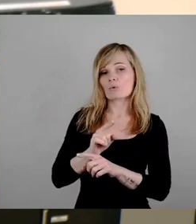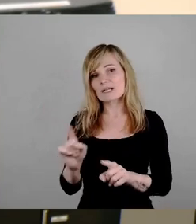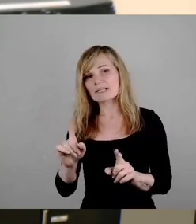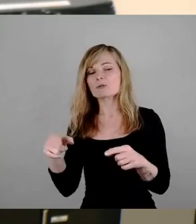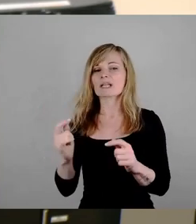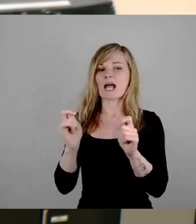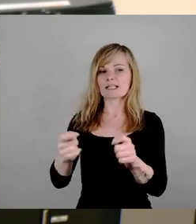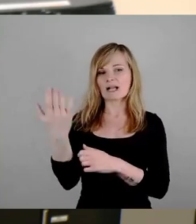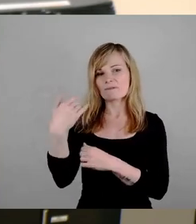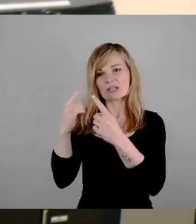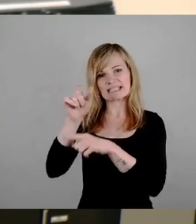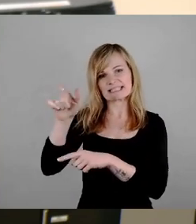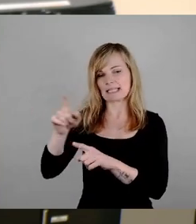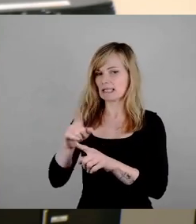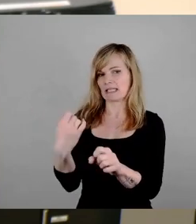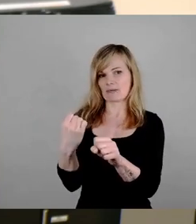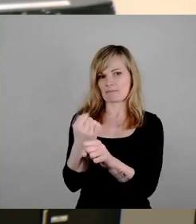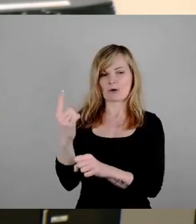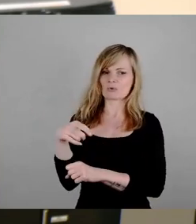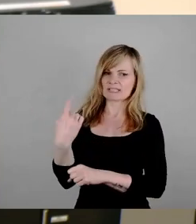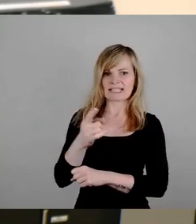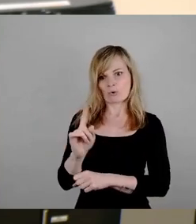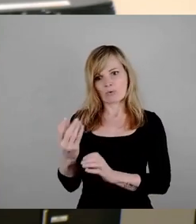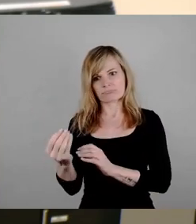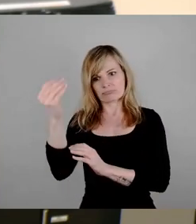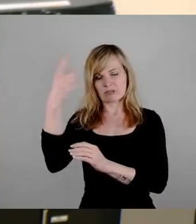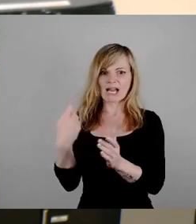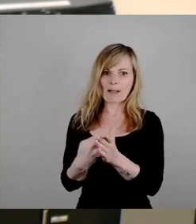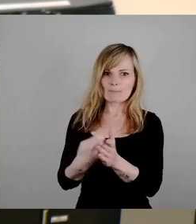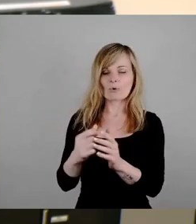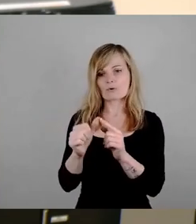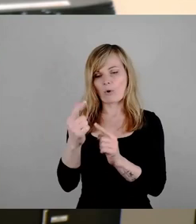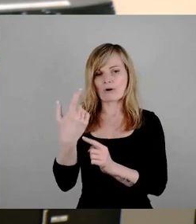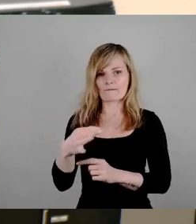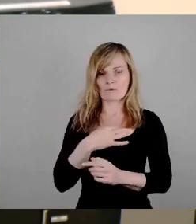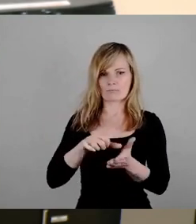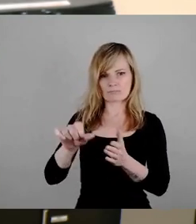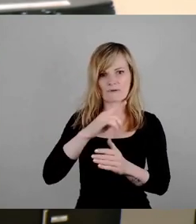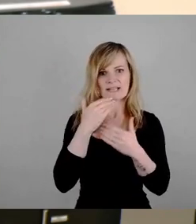den Dissidenten nicht mitmachen, um wieder nicht noch eine weitere Gebühr hier uns aufzudrücken. Vielen Dank.